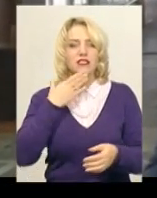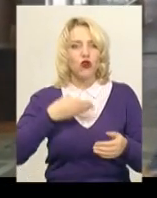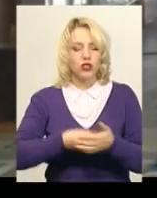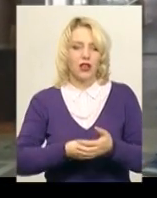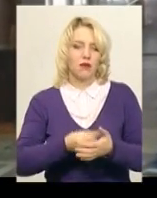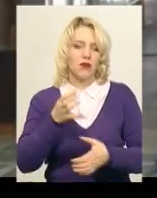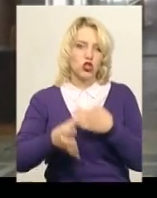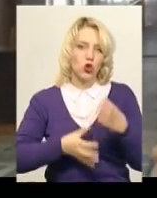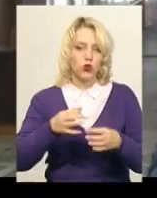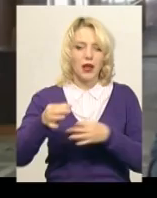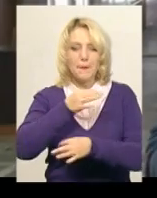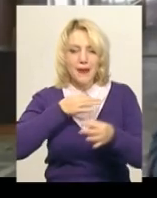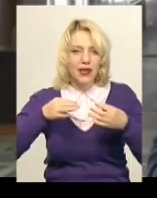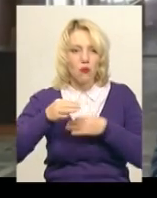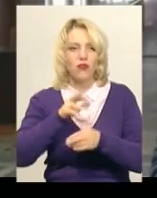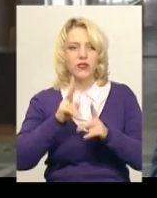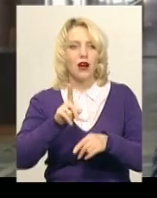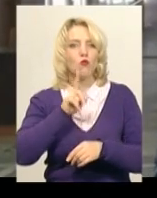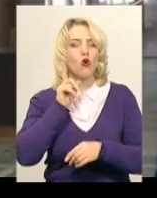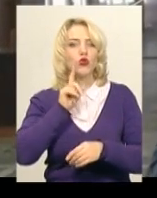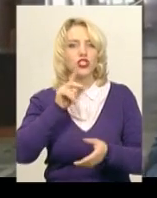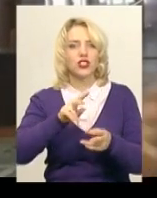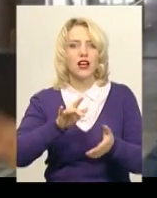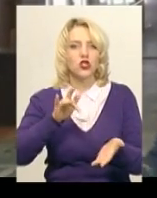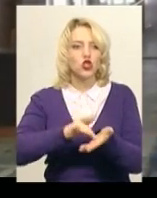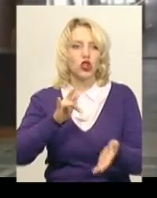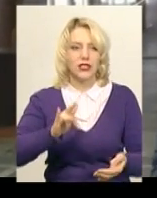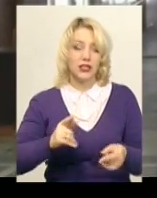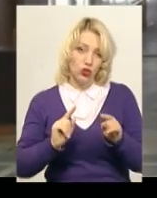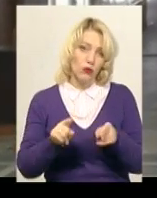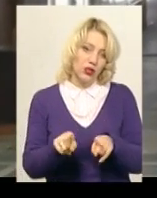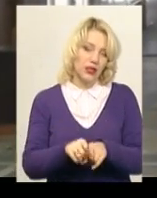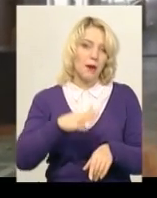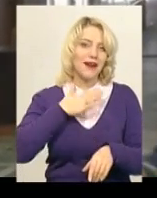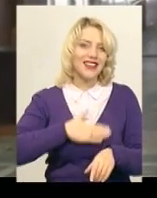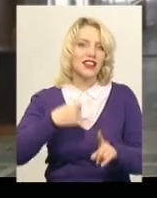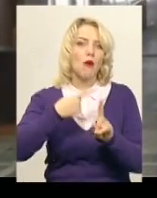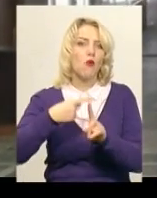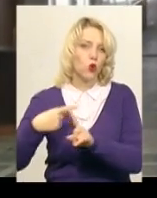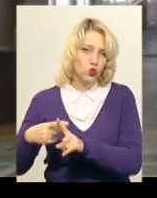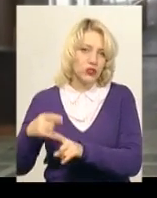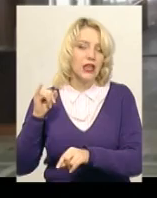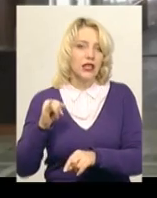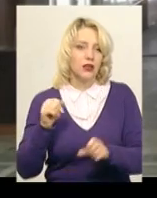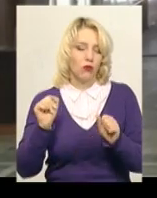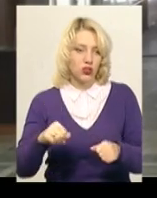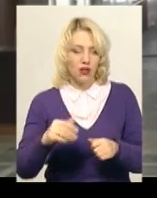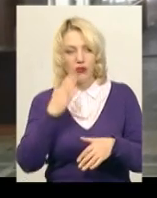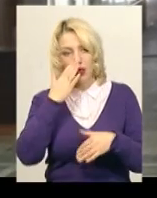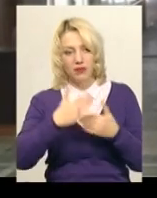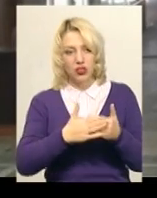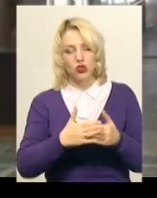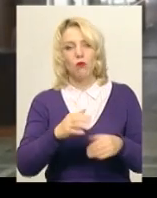міжнародних перемовинах як молодіжна столиця. Тому такі приємні бонуси, можливо, вже в найближчому